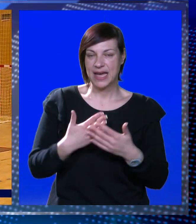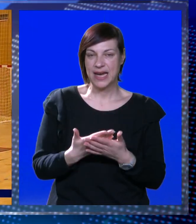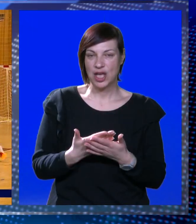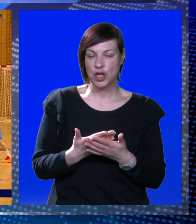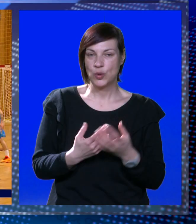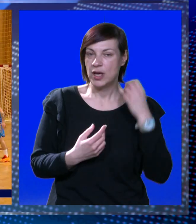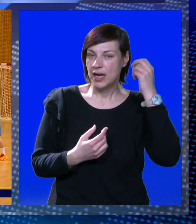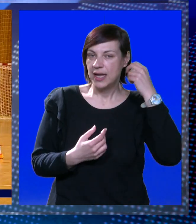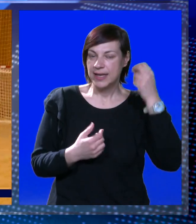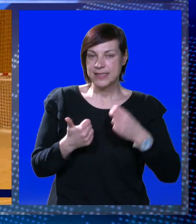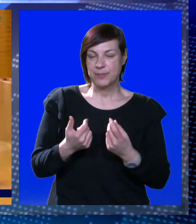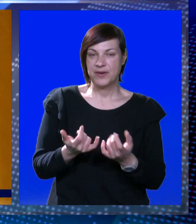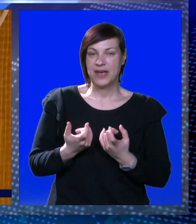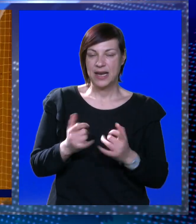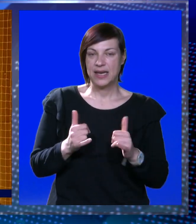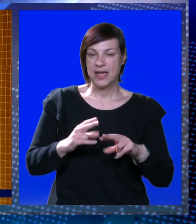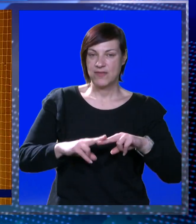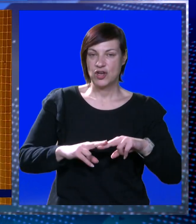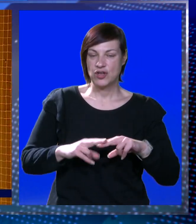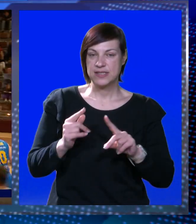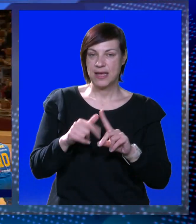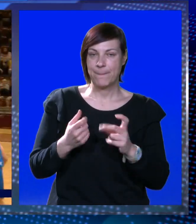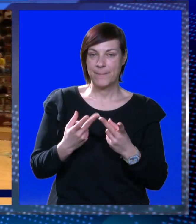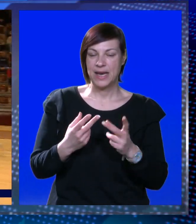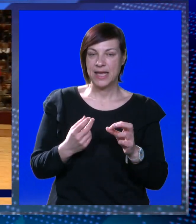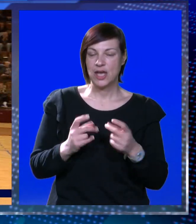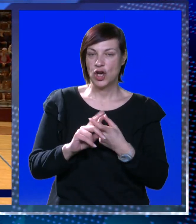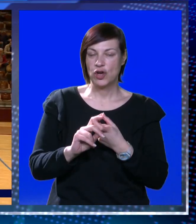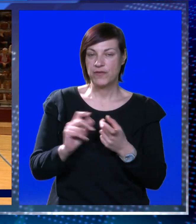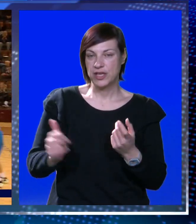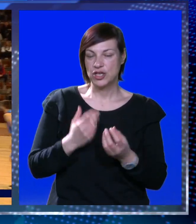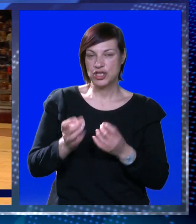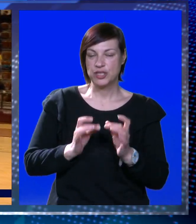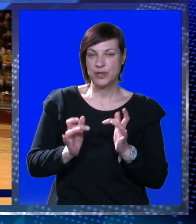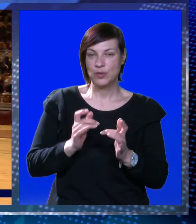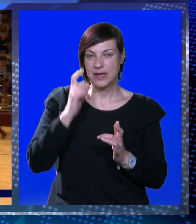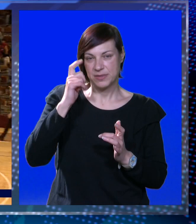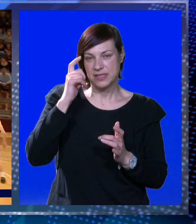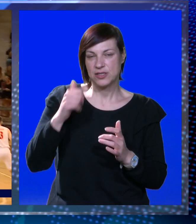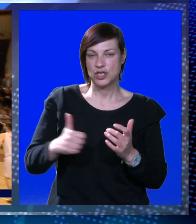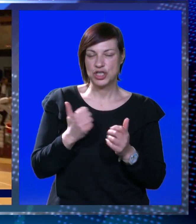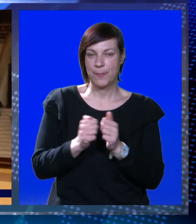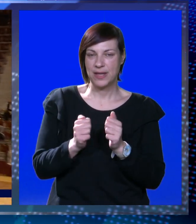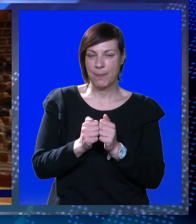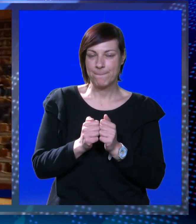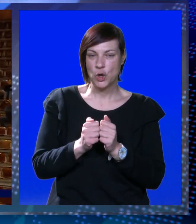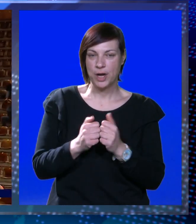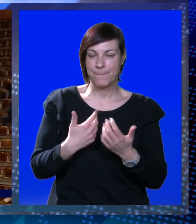kraju liga za prvaka, ali naravno opet ostaje play-off, kako stvari stoje, još će biti utakmica s Osijekom, još će biti borbi,